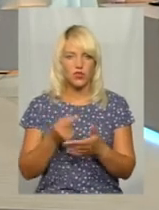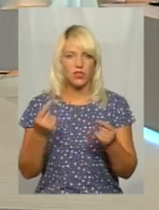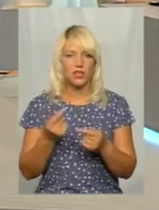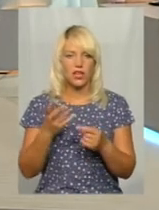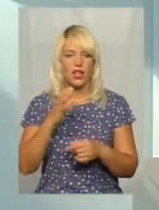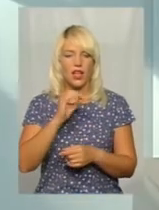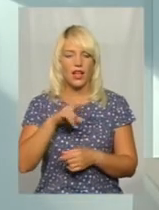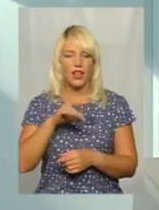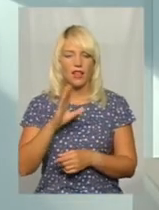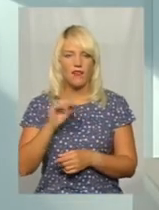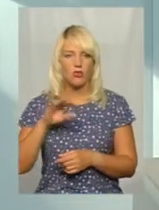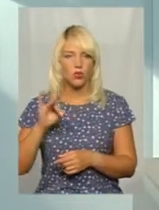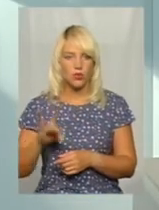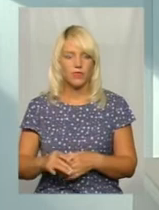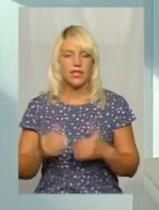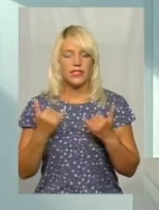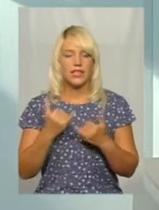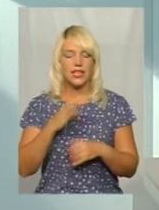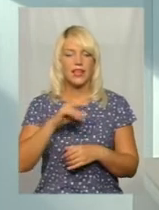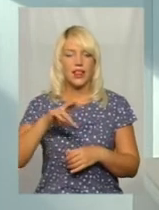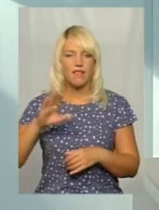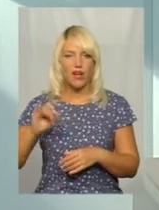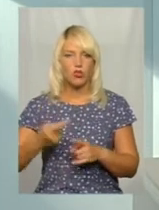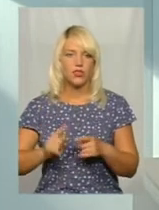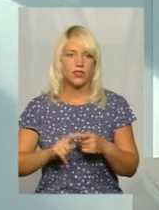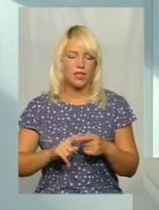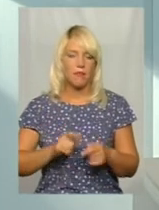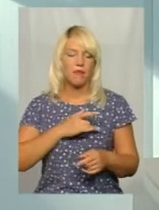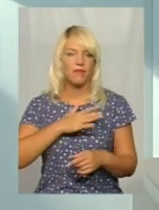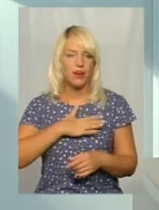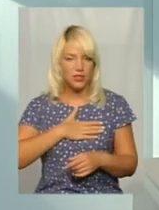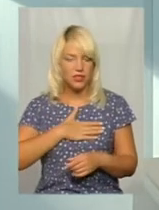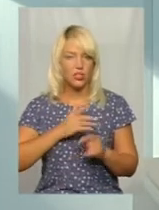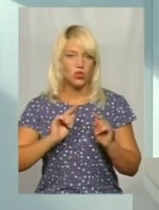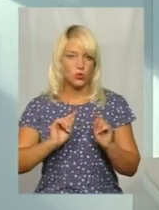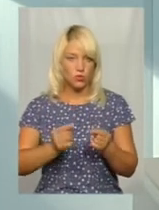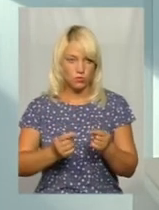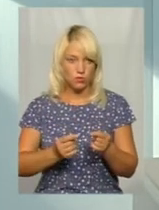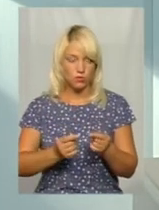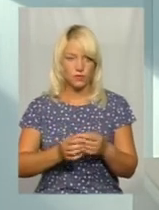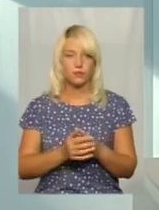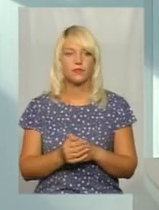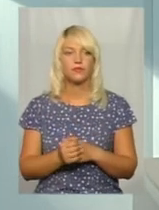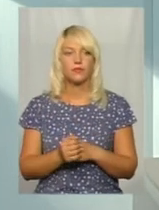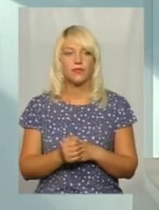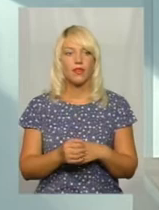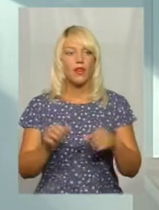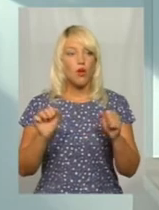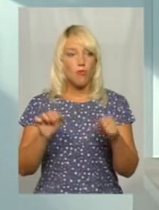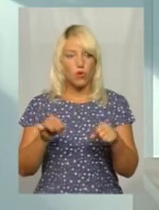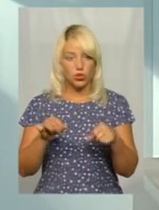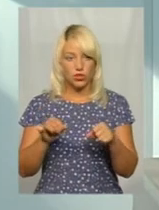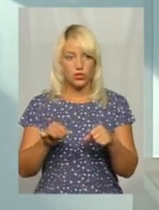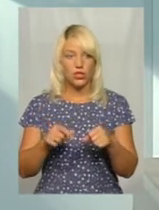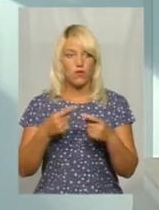елеватор. Елеватори зараз в основному це приватні, тому, можливо, інші,